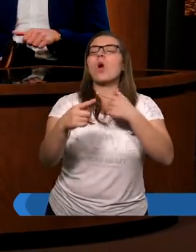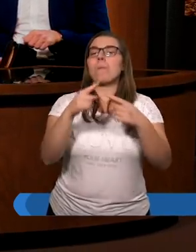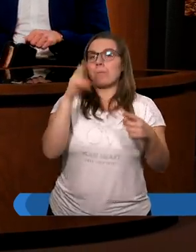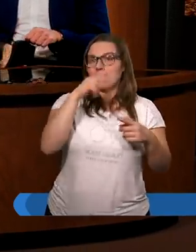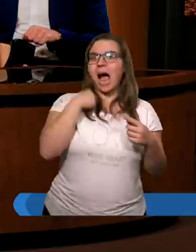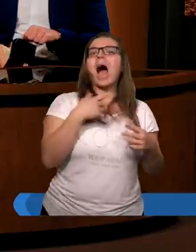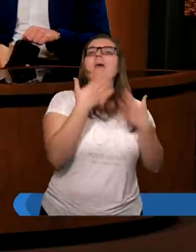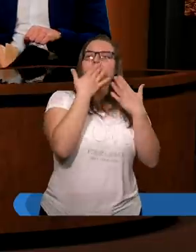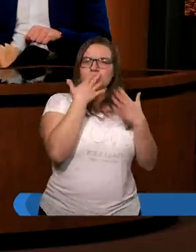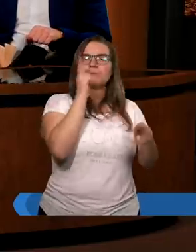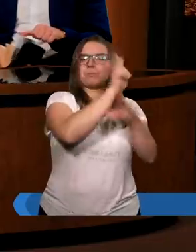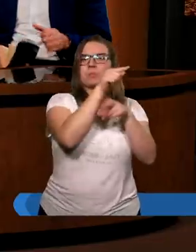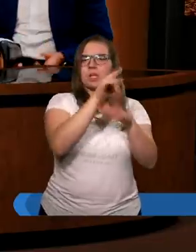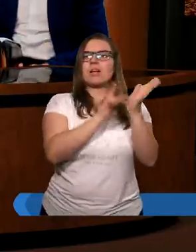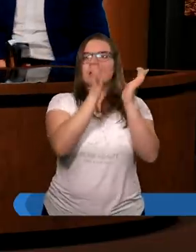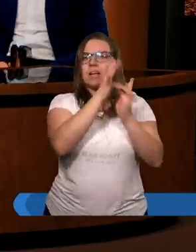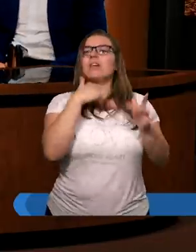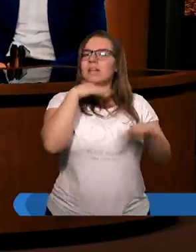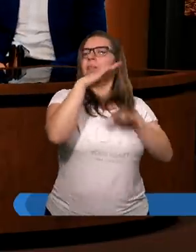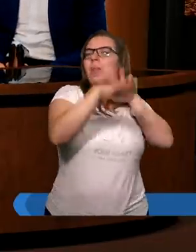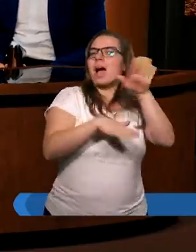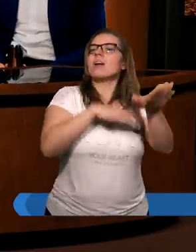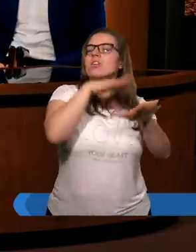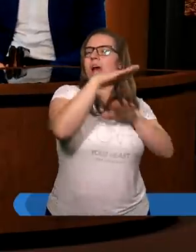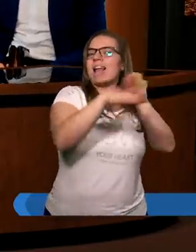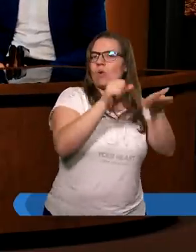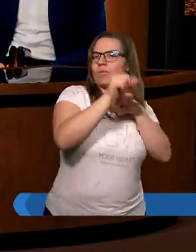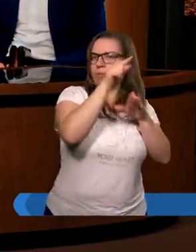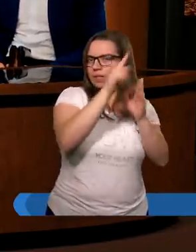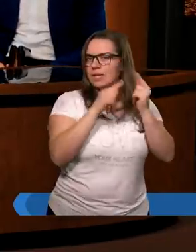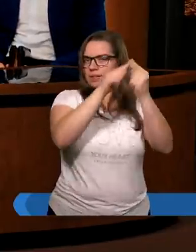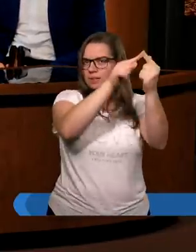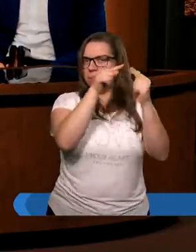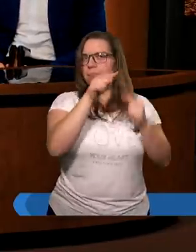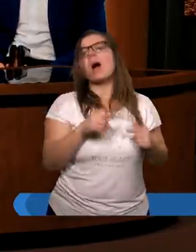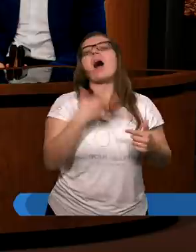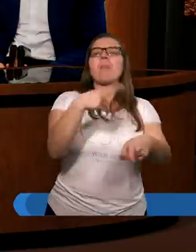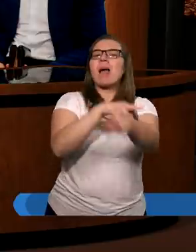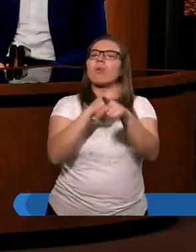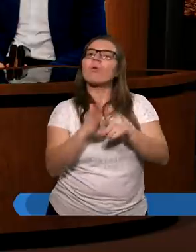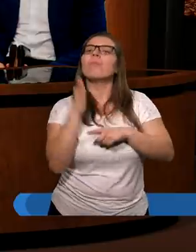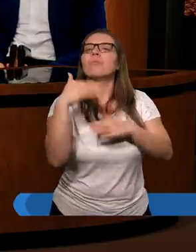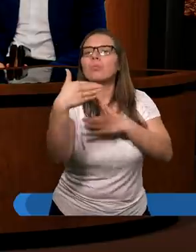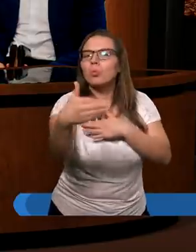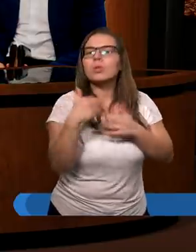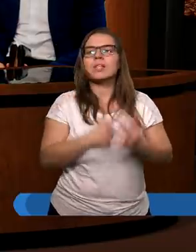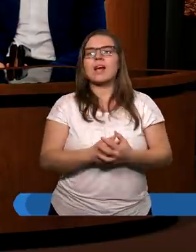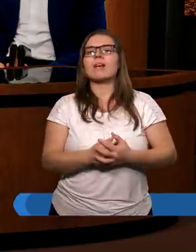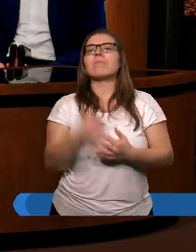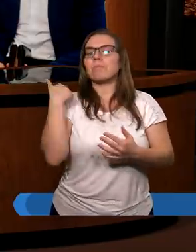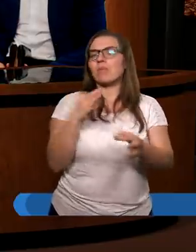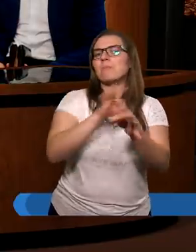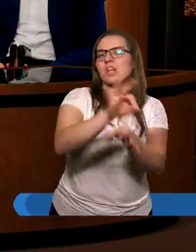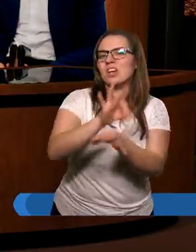Chrystusem, zostawał Jego naśladowcą. I kiedyś, niedługo później, jak były